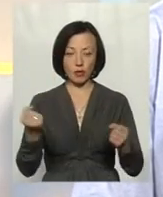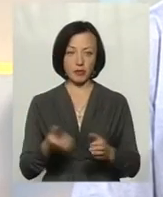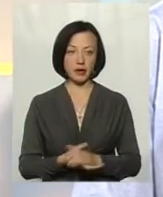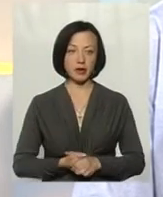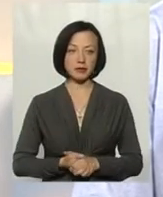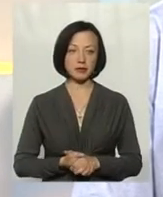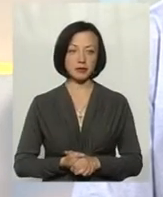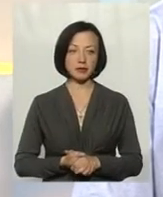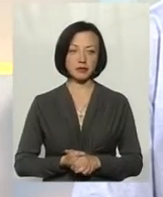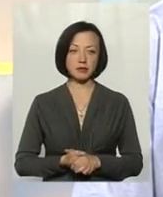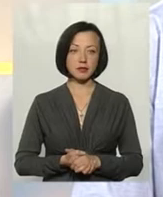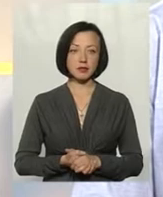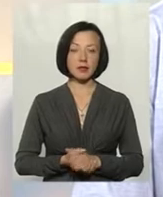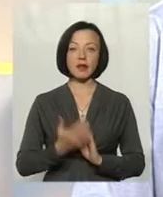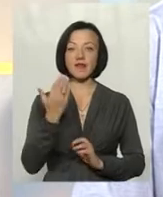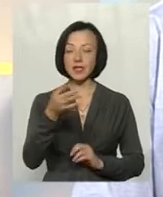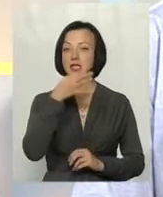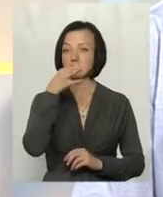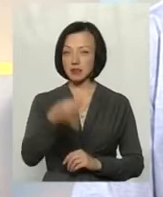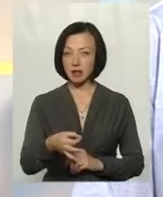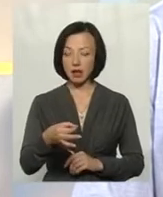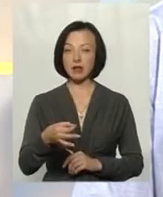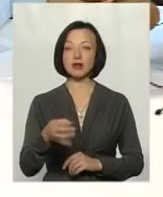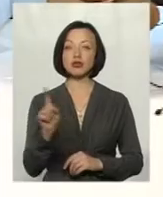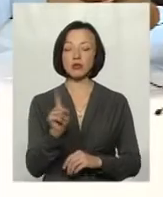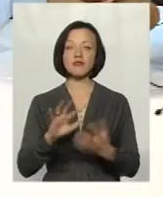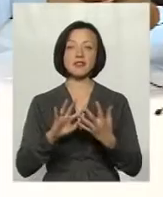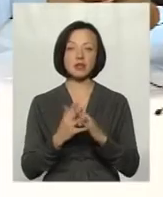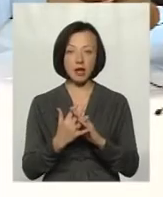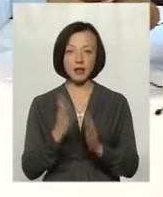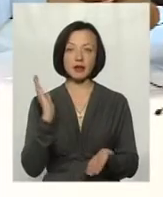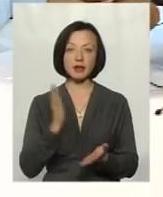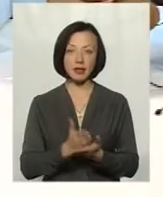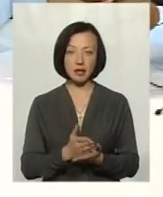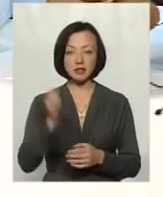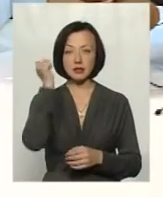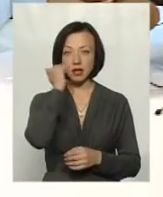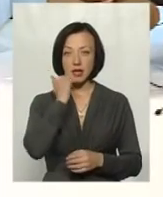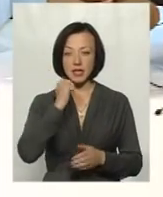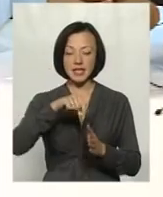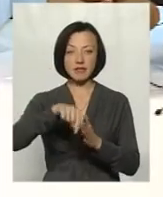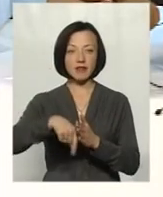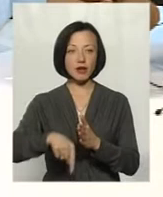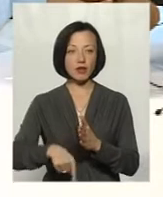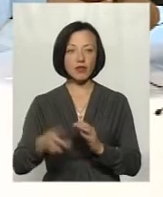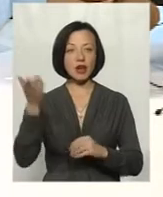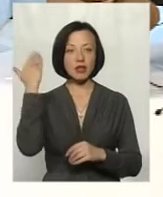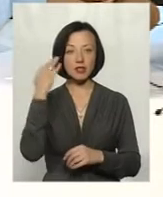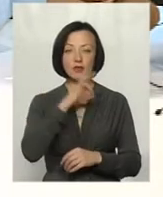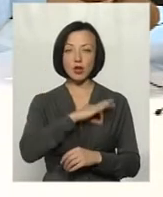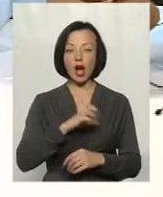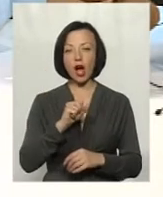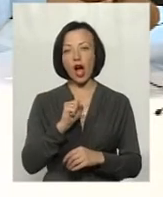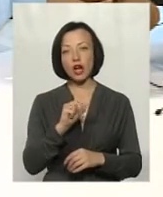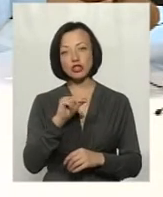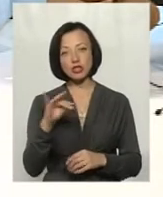Скажіть, будь ласка, чи маєте, от ви зазначили, в селах є старі свердловини, колись використовувалися, а